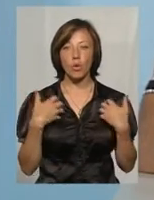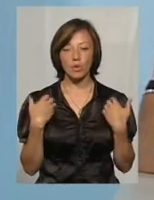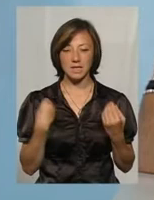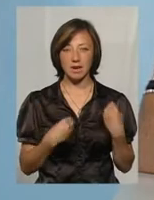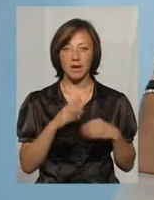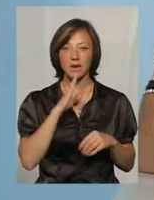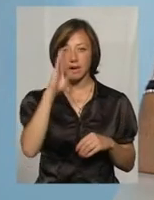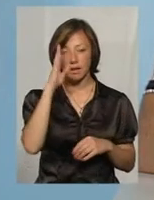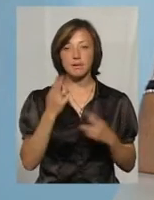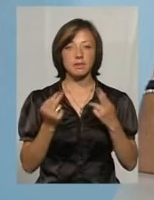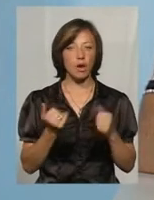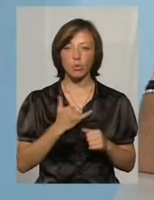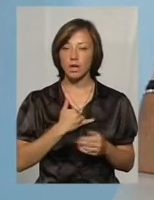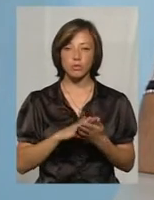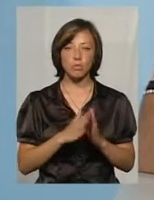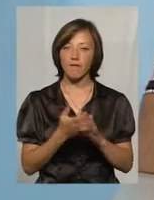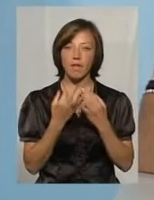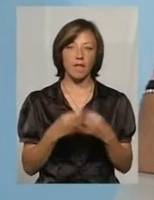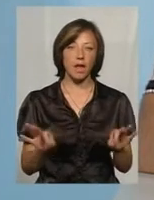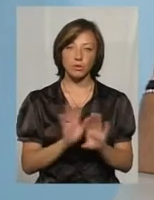умови не дозволяють